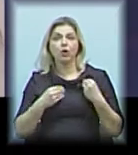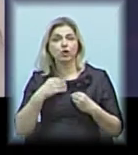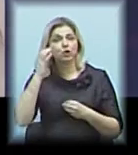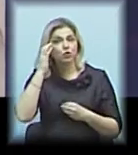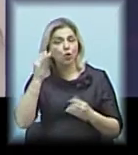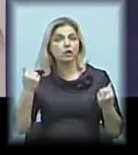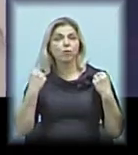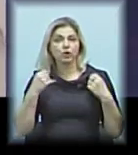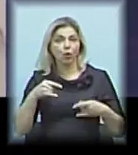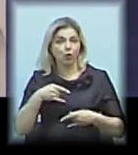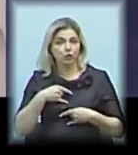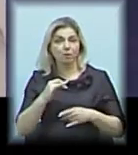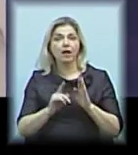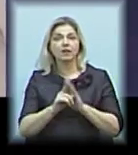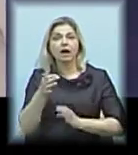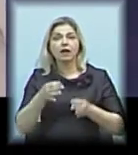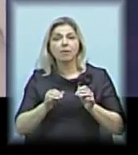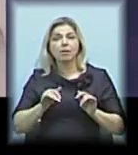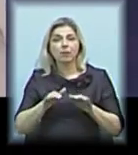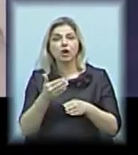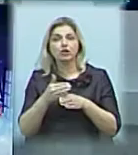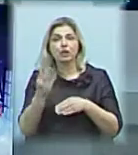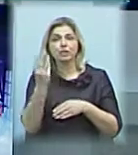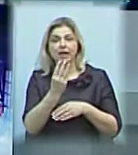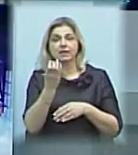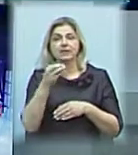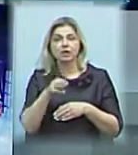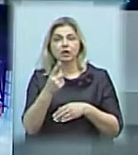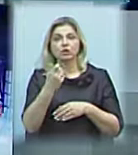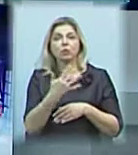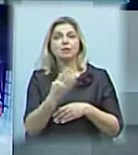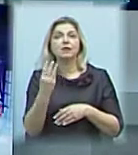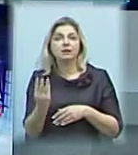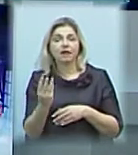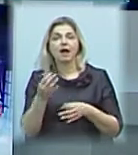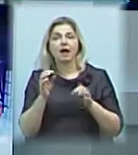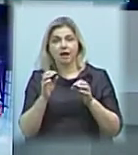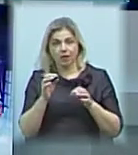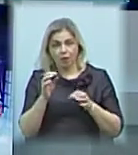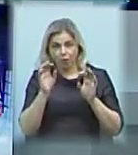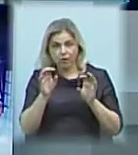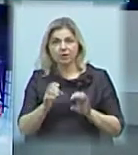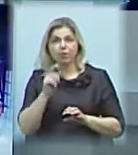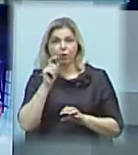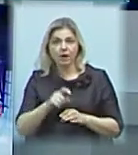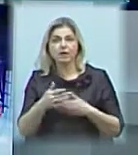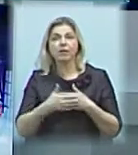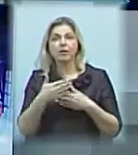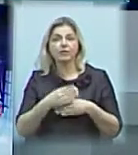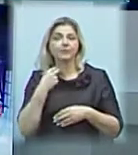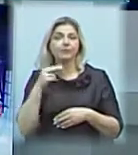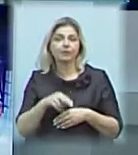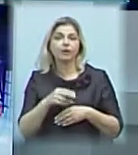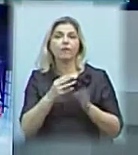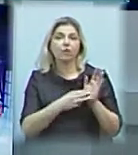спортивний костюм. Порушено кримінальне провадження за частиною 3 статті 153 Кримінального кодексу України, що карається позбавленням